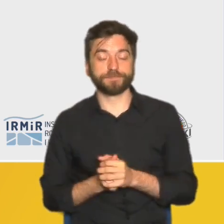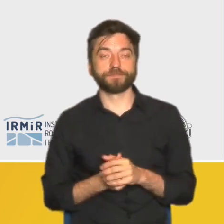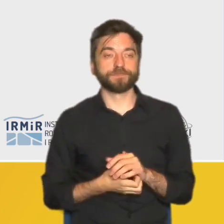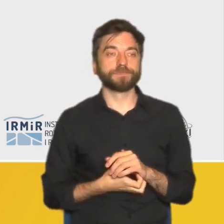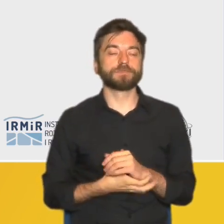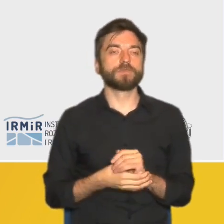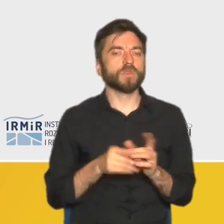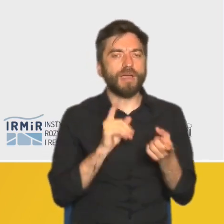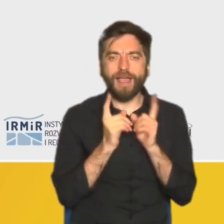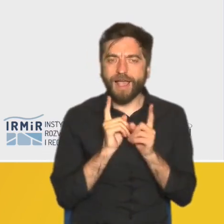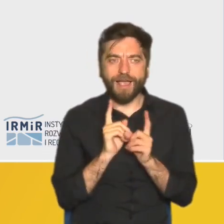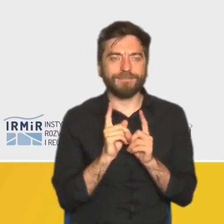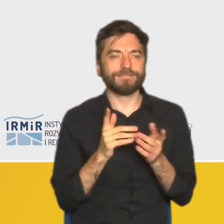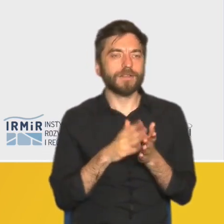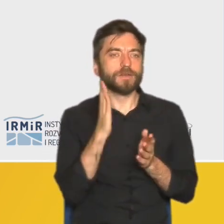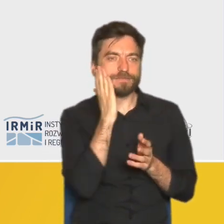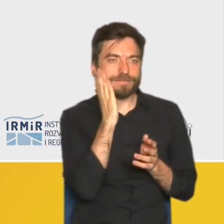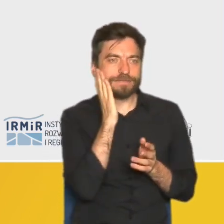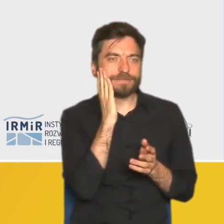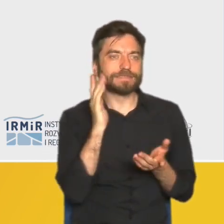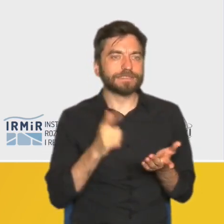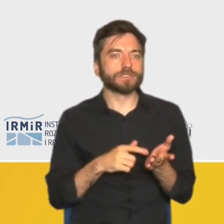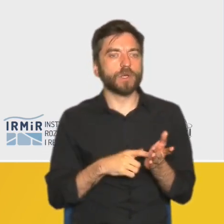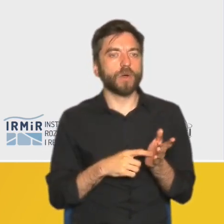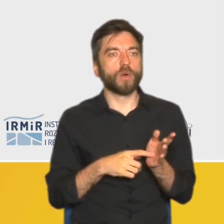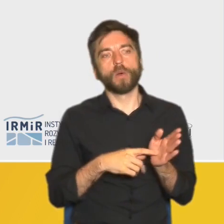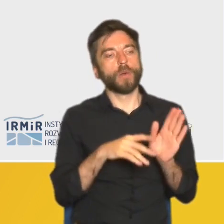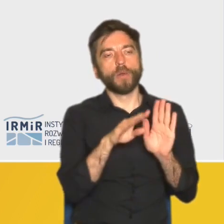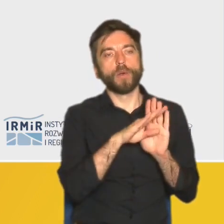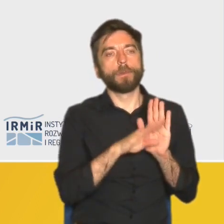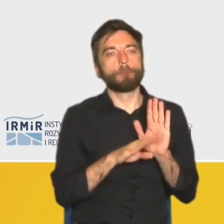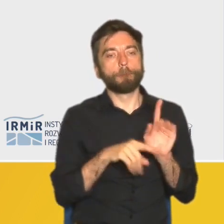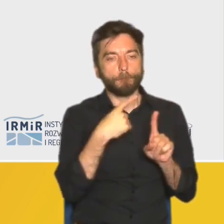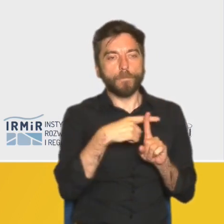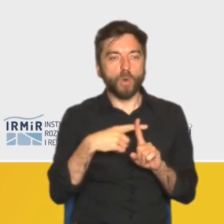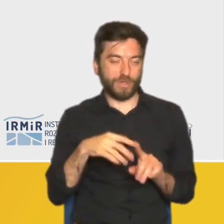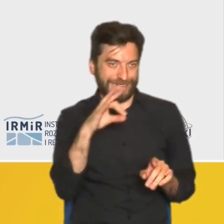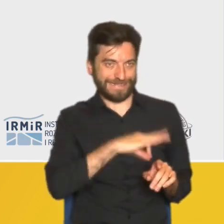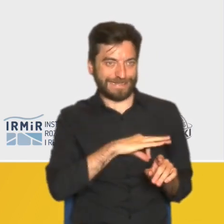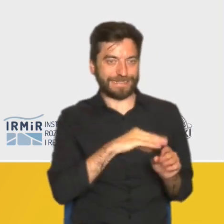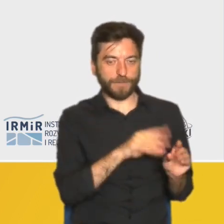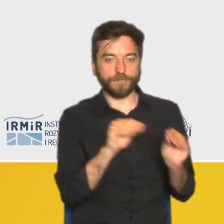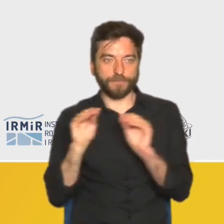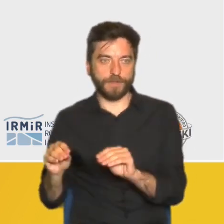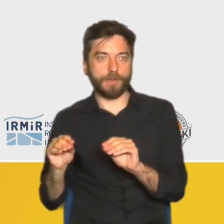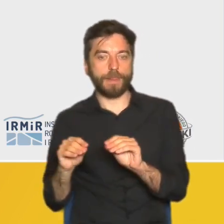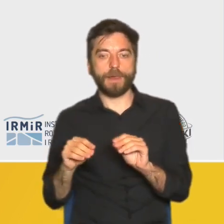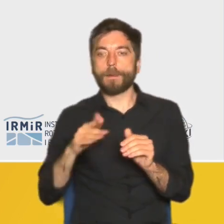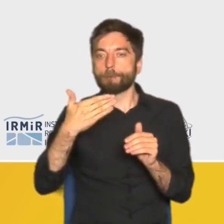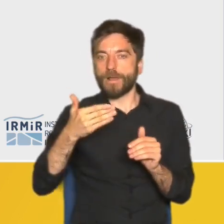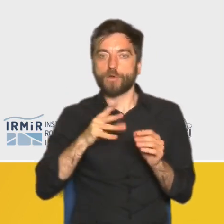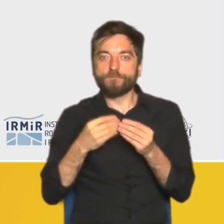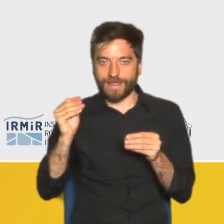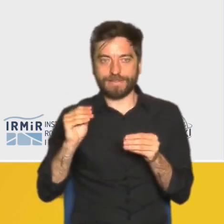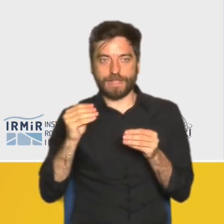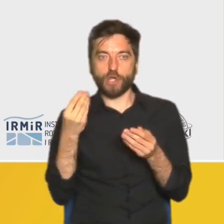Nasi rozmówcy, którzy byli mieszkańcami, stworzyli taki mniej więcej katalog własnych korzyści z przeprowadzki. Jak już wspomniałem, to jest uzyskanie metrażu za relatywnie